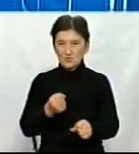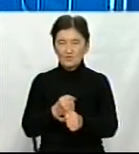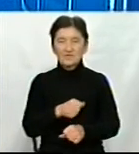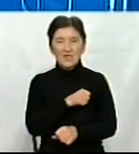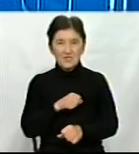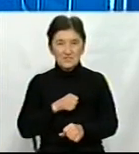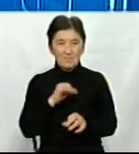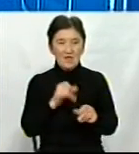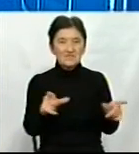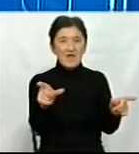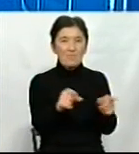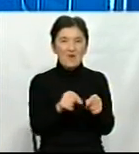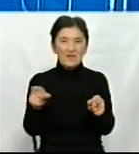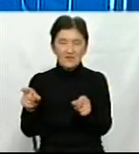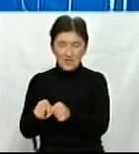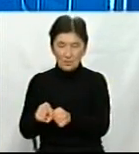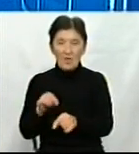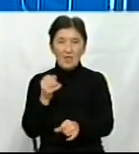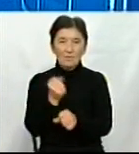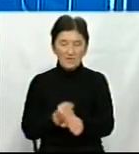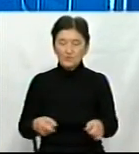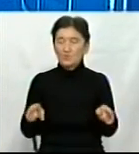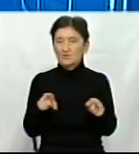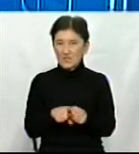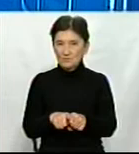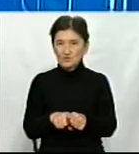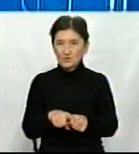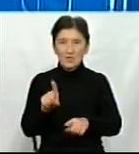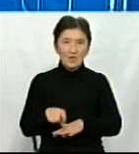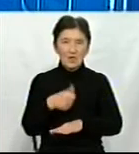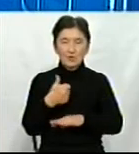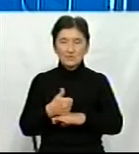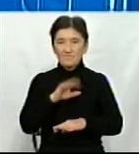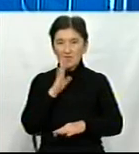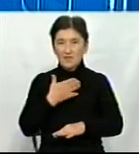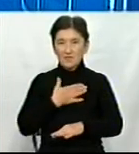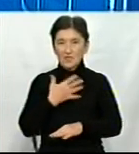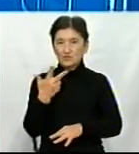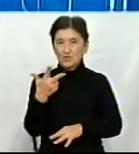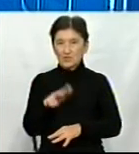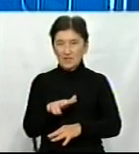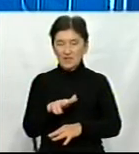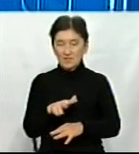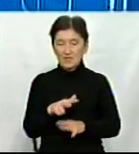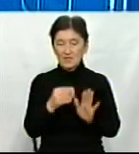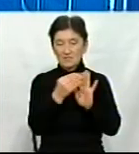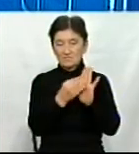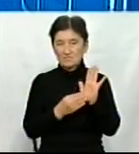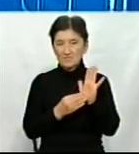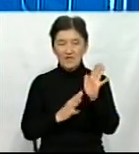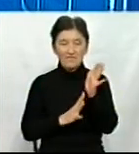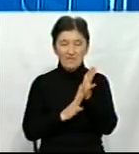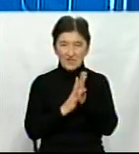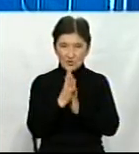з нашими партнерами-аграріями, і працюємо таким чином. Основні наші три статті доходів – це вирощення